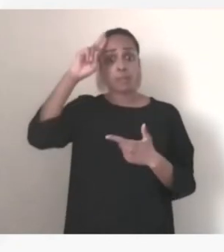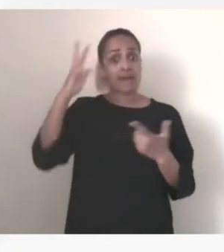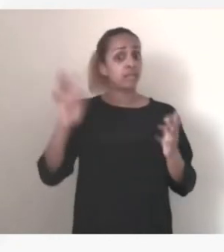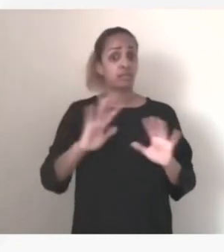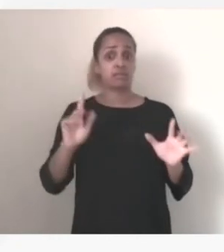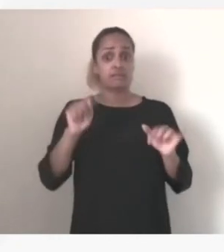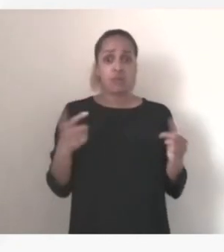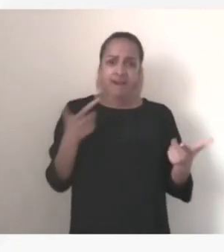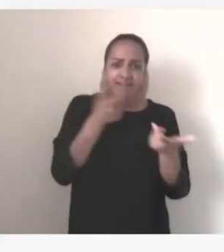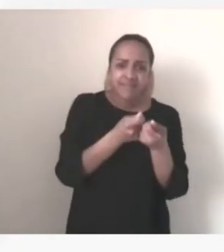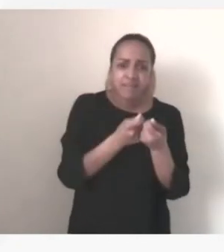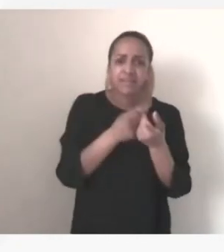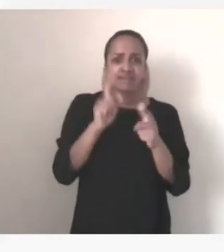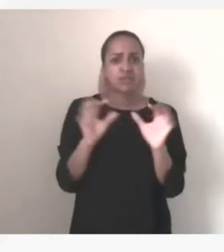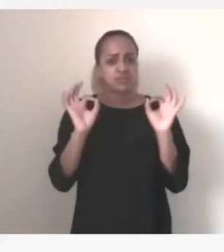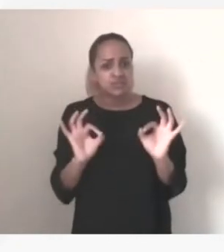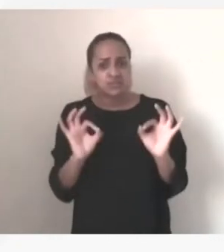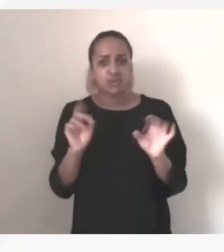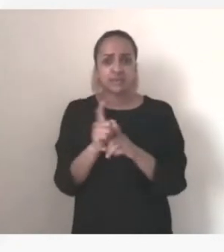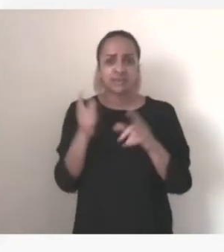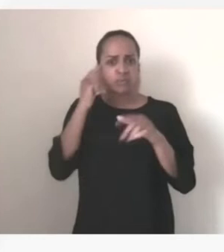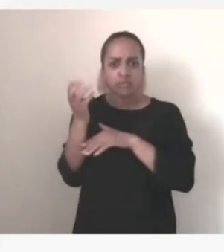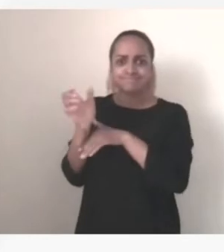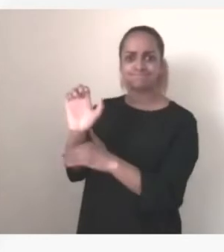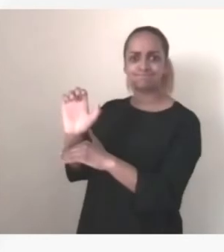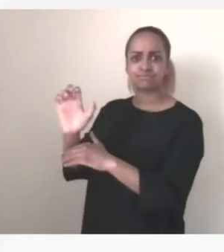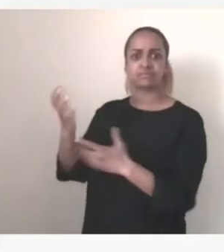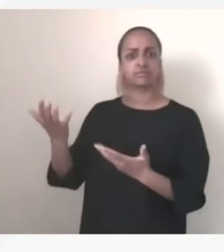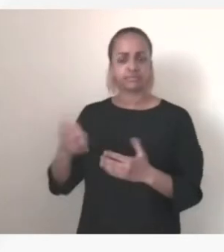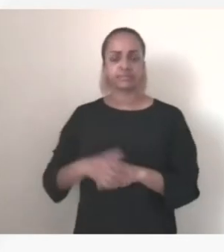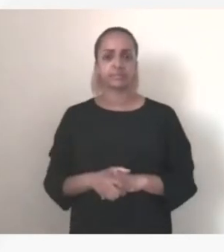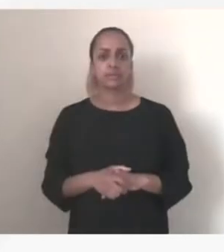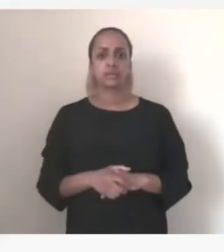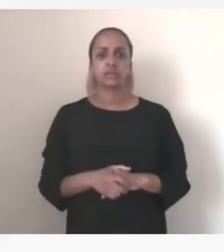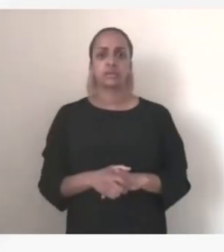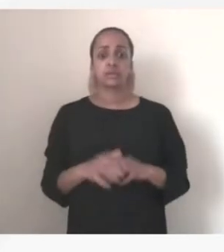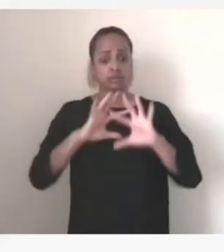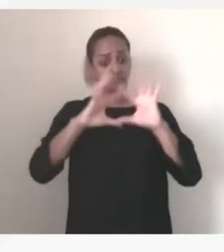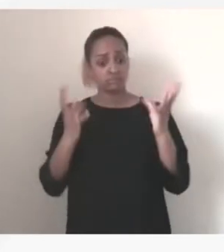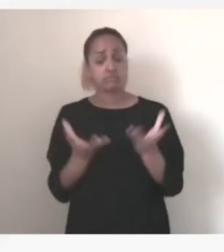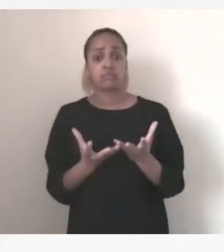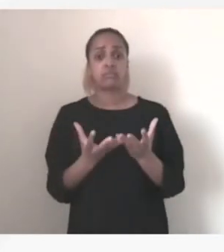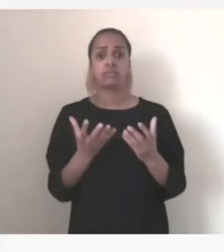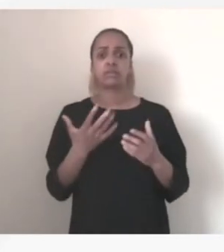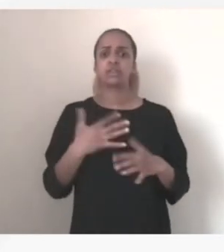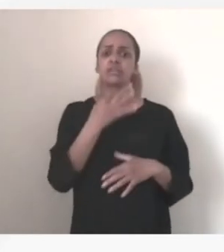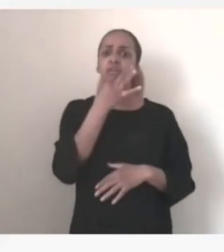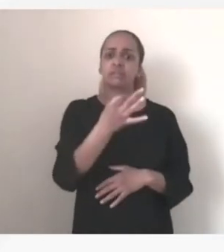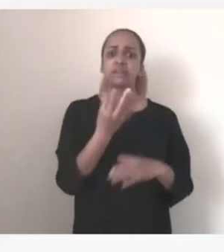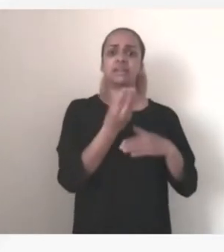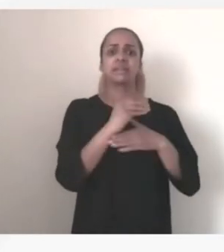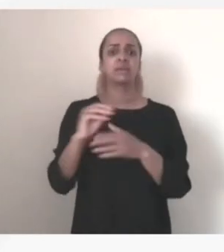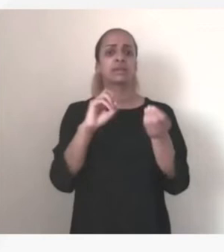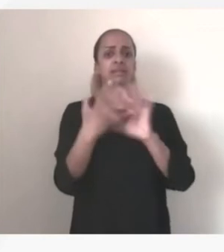adaptée, et adaptée aux menaces, on doit faire en sorte évidemment que l'ensemble des communautés cyber, dont j'ai parlé, on en a beaucoup parlé entre nous, soit